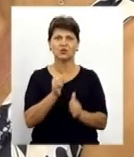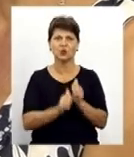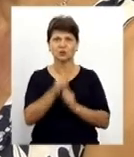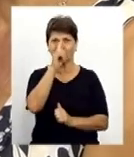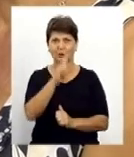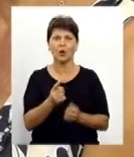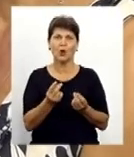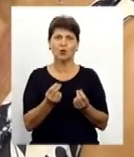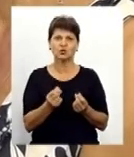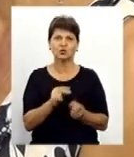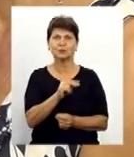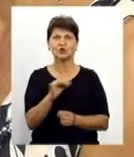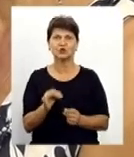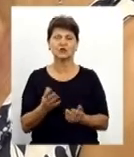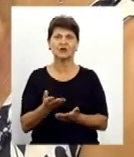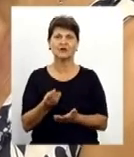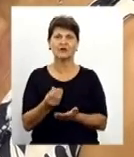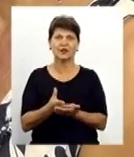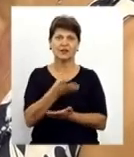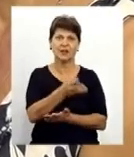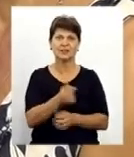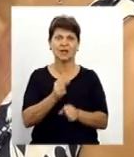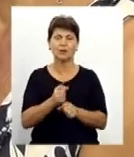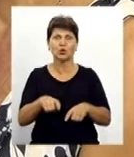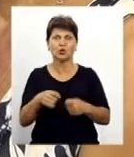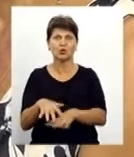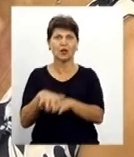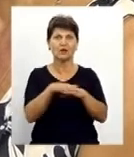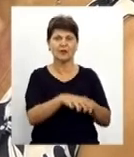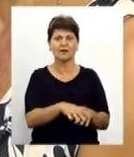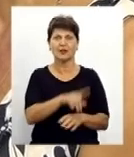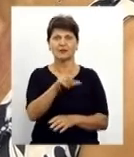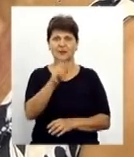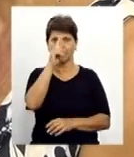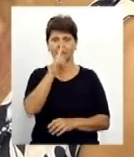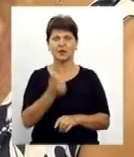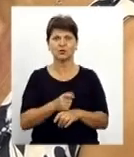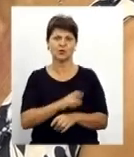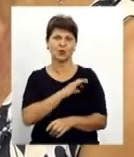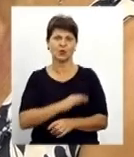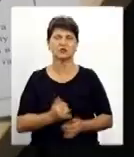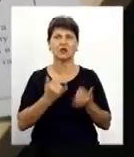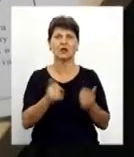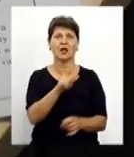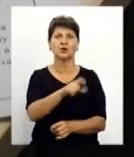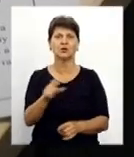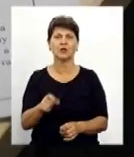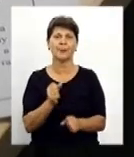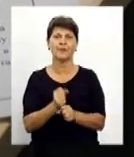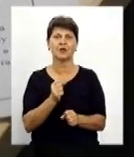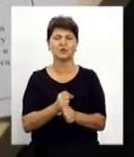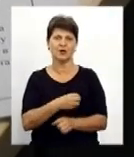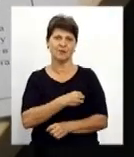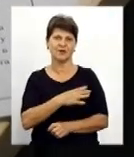і чи сплачені внески роботодавцям за місяць. І це дуже корисно для людей, які працюють у